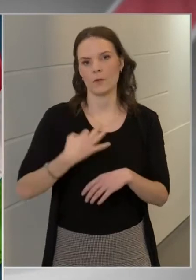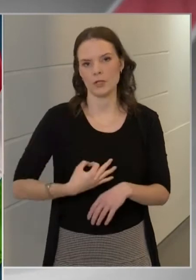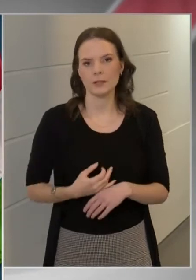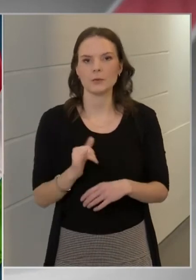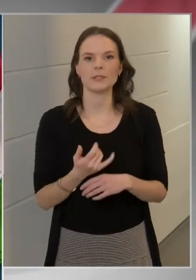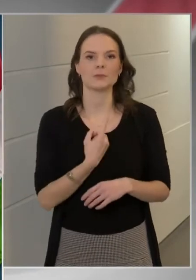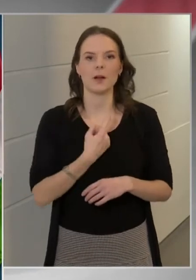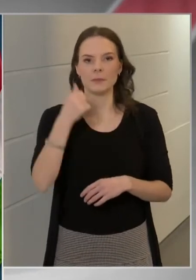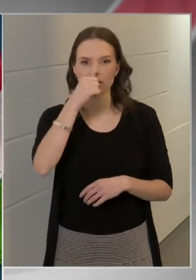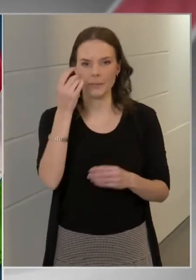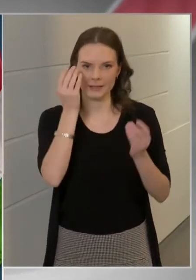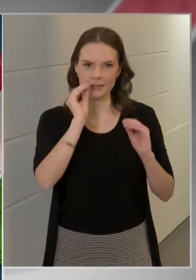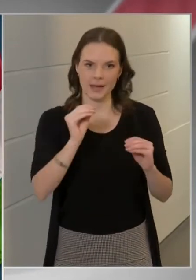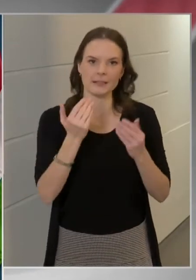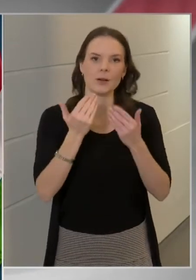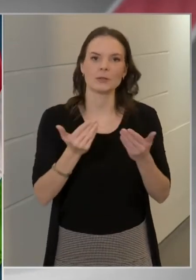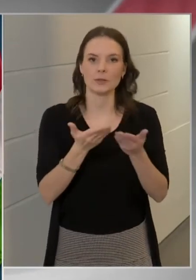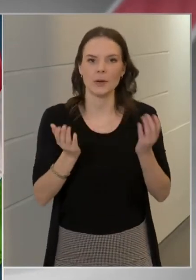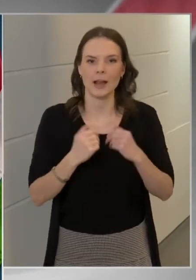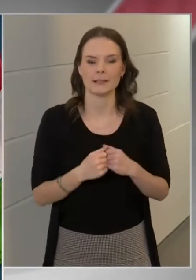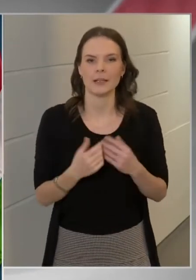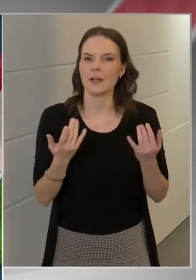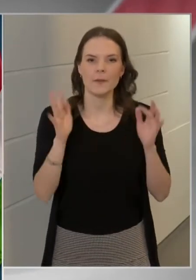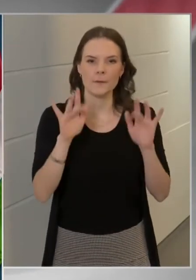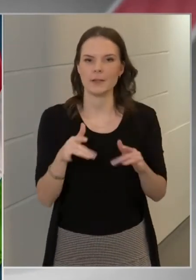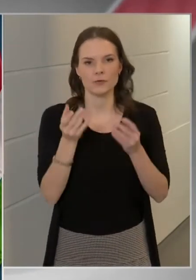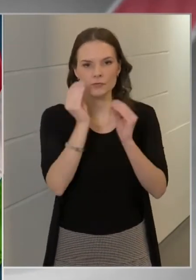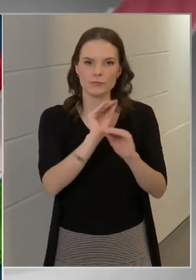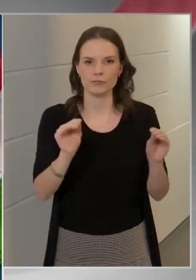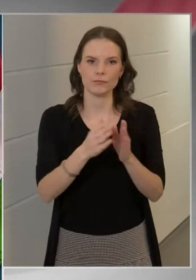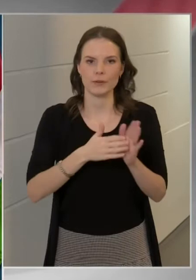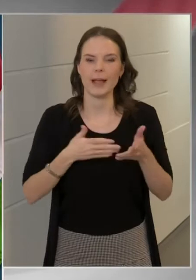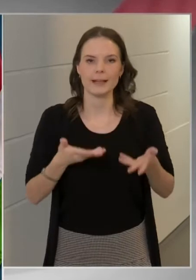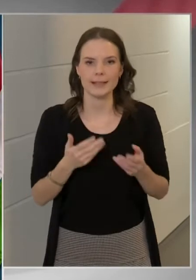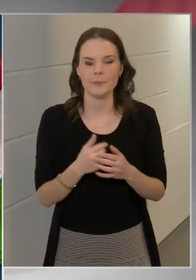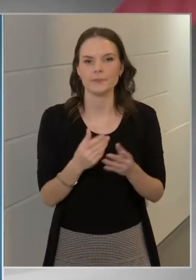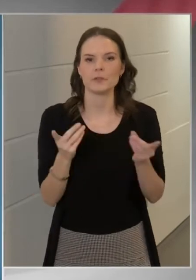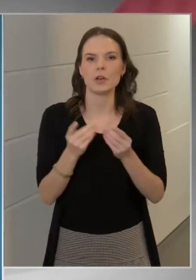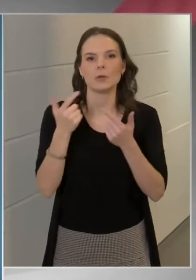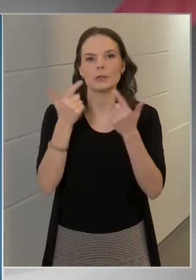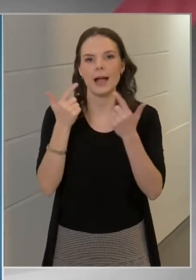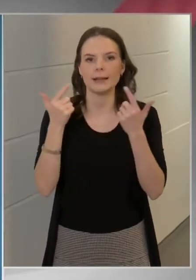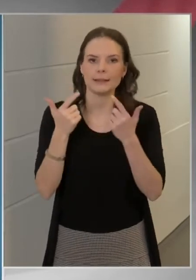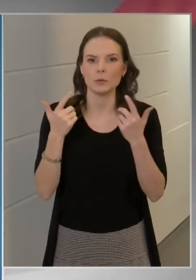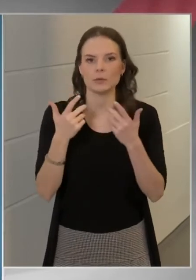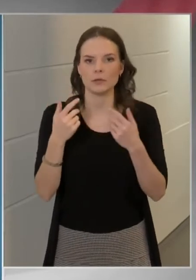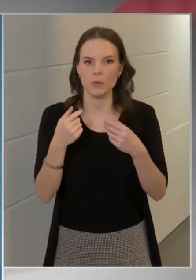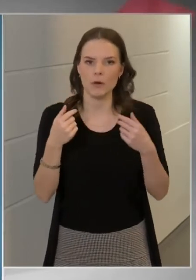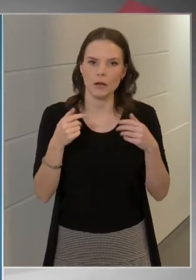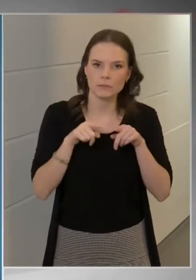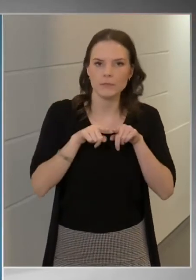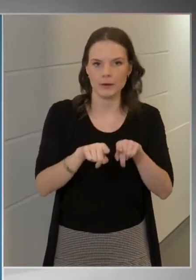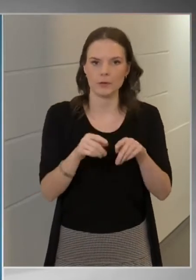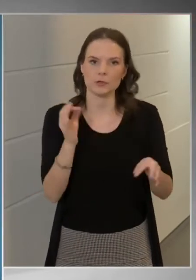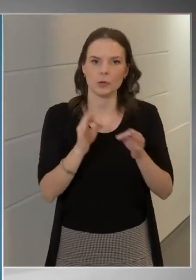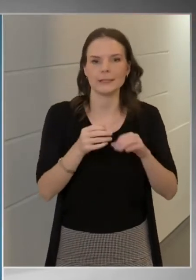Felfüggesztette a kormány a kiárási tilalmat december 24-e estétől december 25-e reggelig. A szentestére